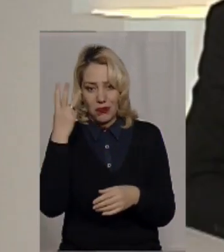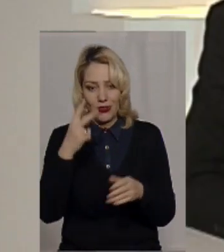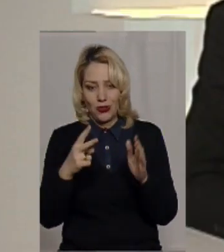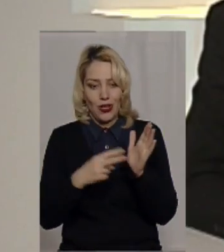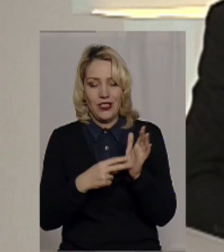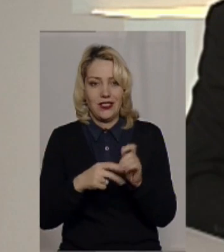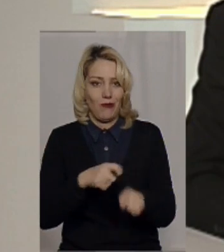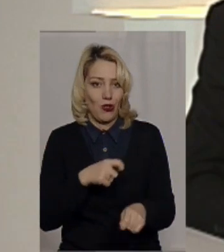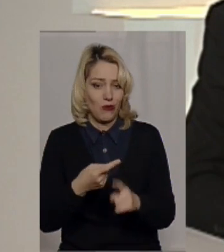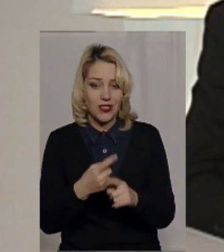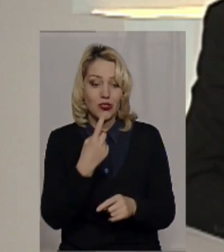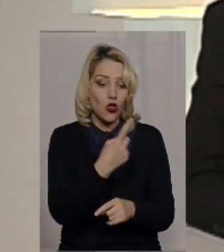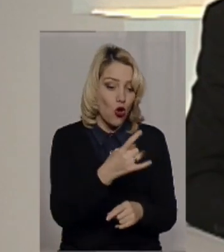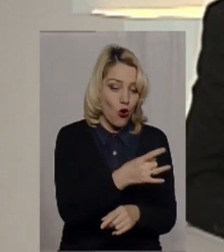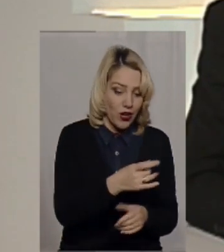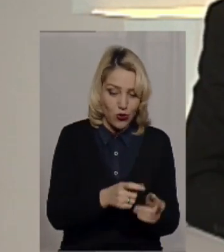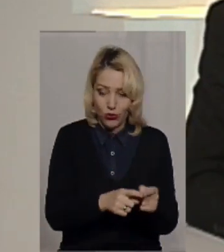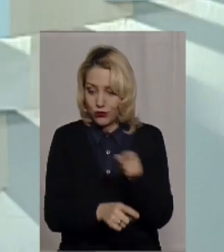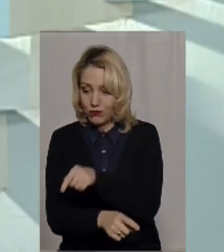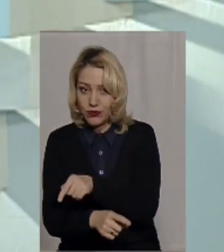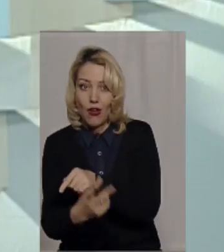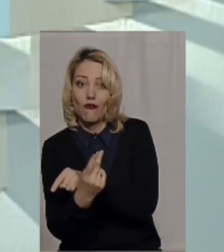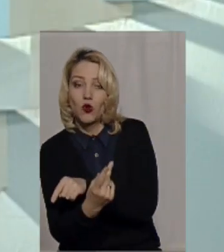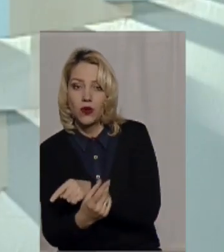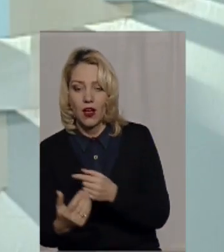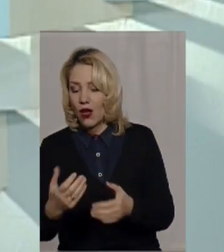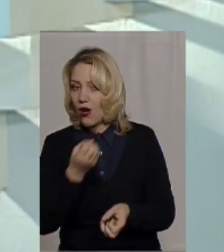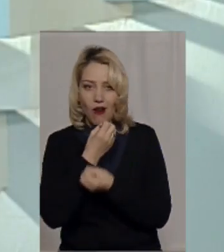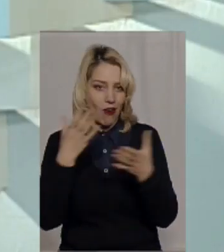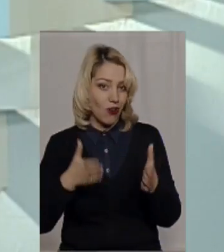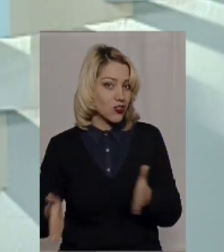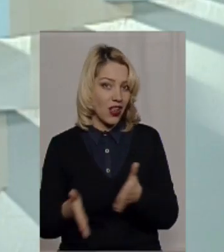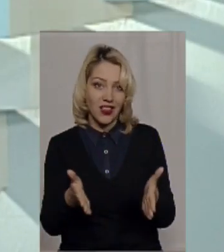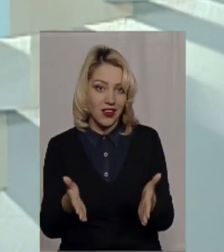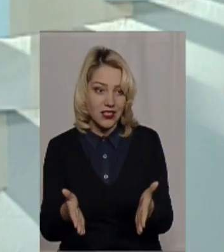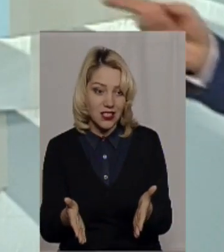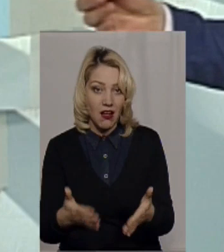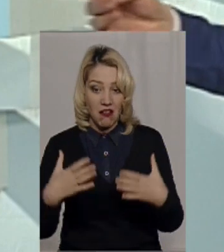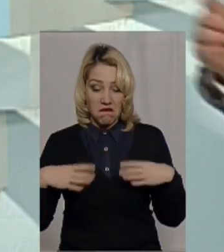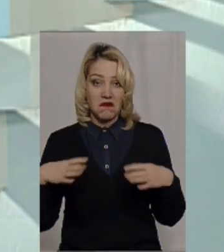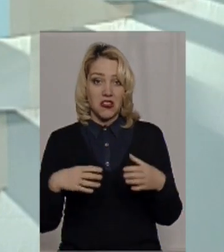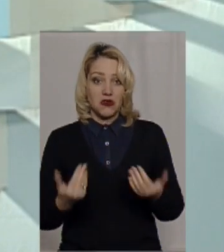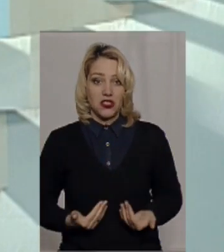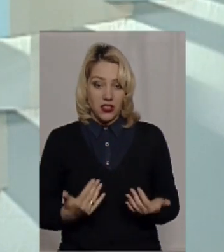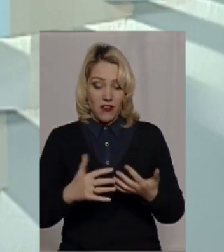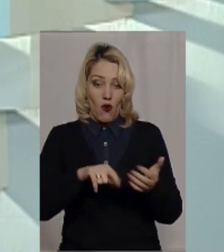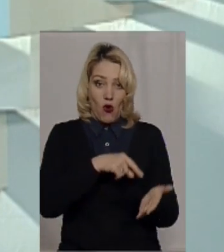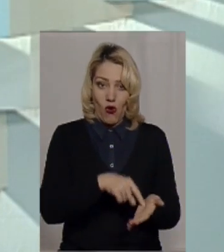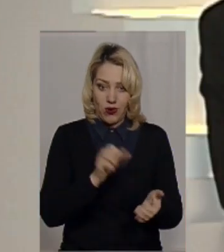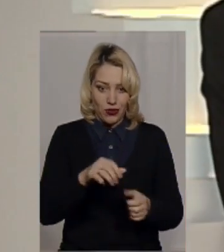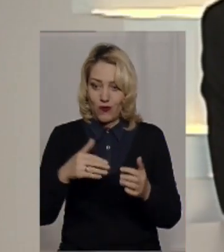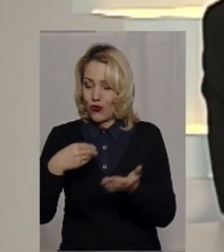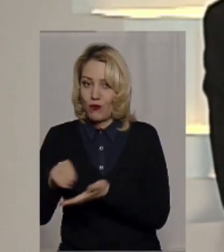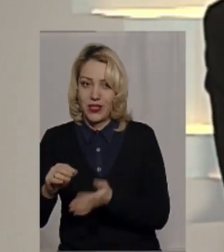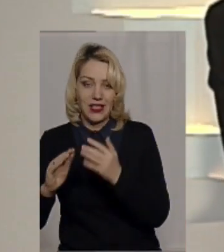з одного мікрорайону в другий, правда? Є 7 кілометрів хорошої траси, для чого я буду жити в городі, я куплю хату в селі. Якщо навіть